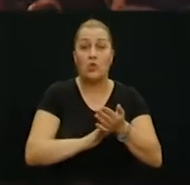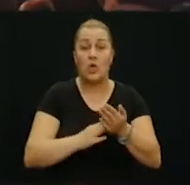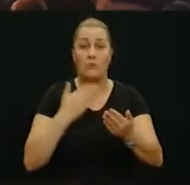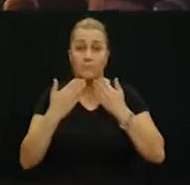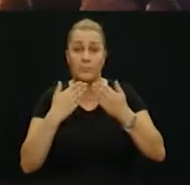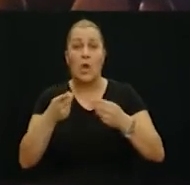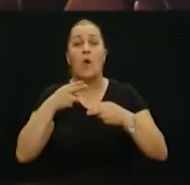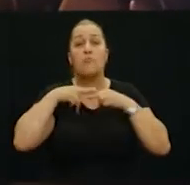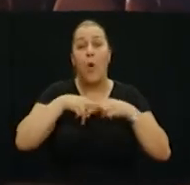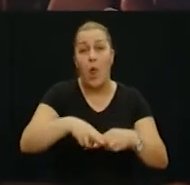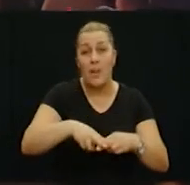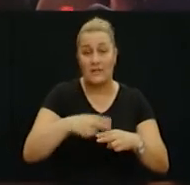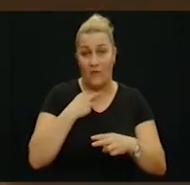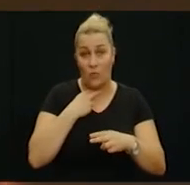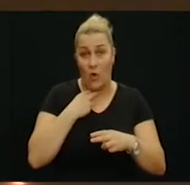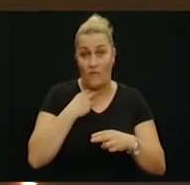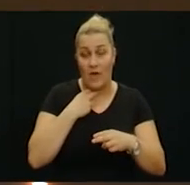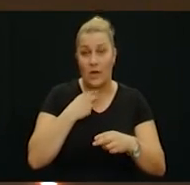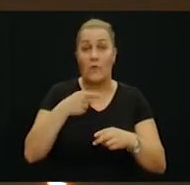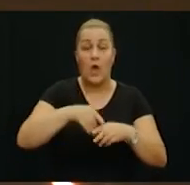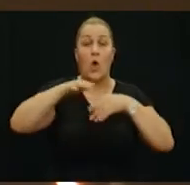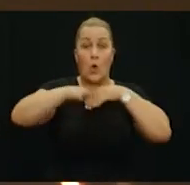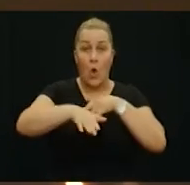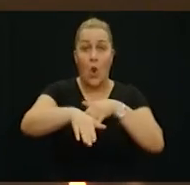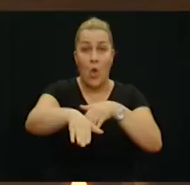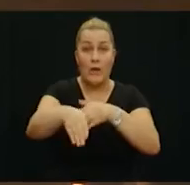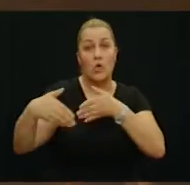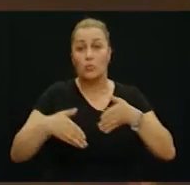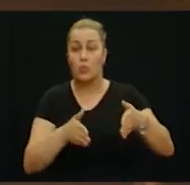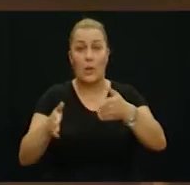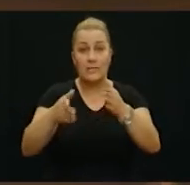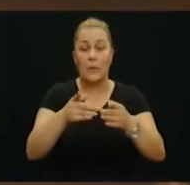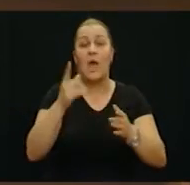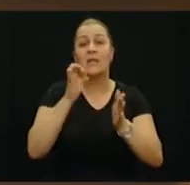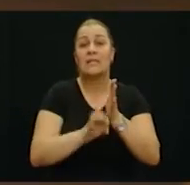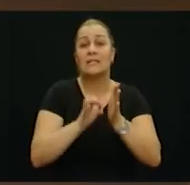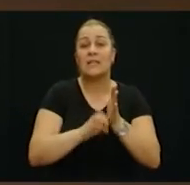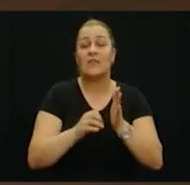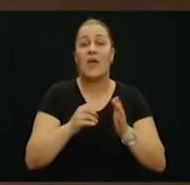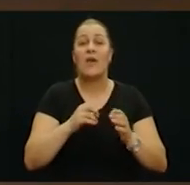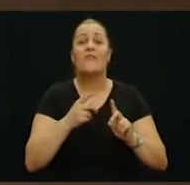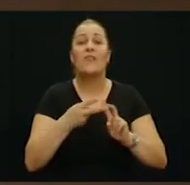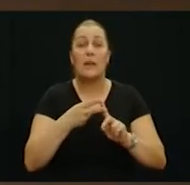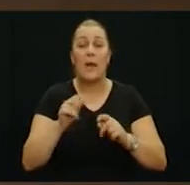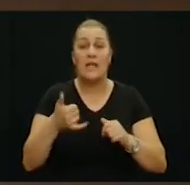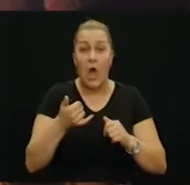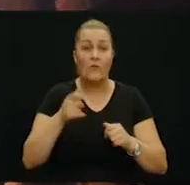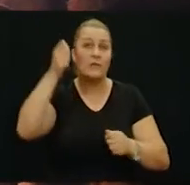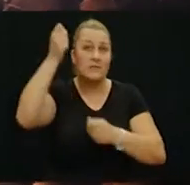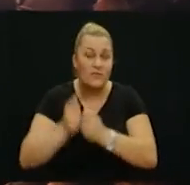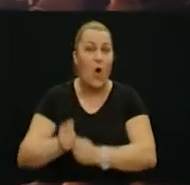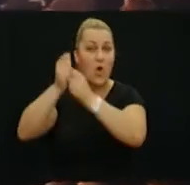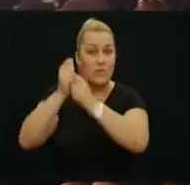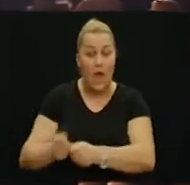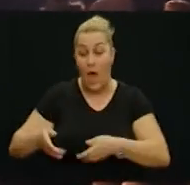komemorativni program u dvorištu Vukovarske opće bolnice. Dok je kolona prolaze u ulicama sa župne crkve Svetog Filipa i Jakova, od zvalanja su